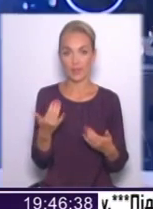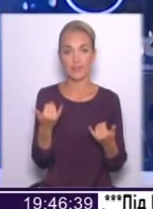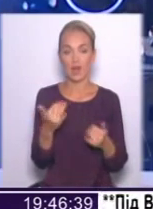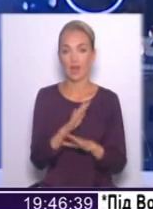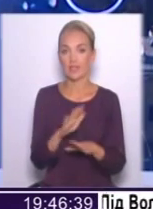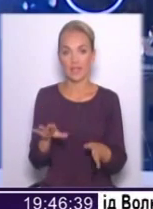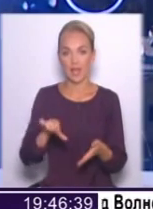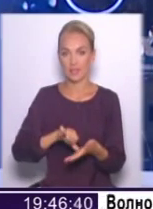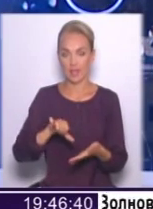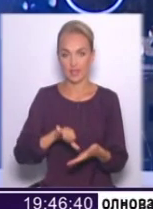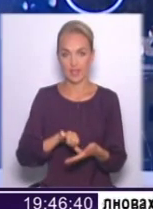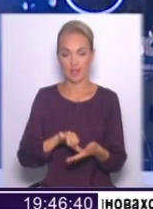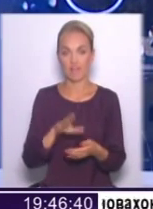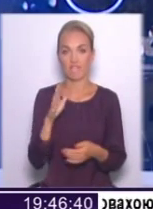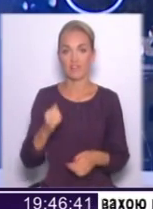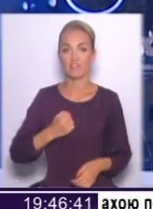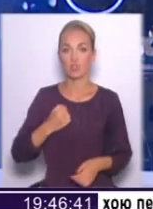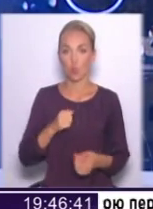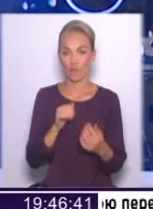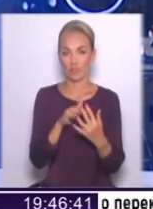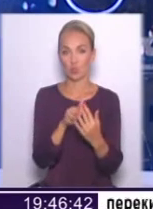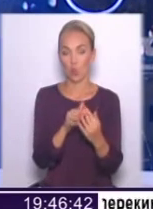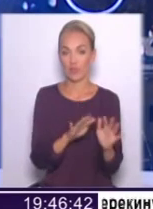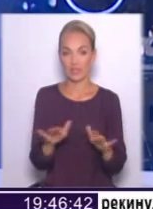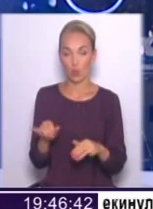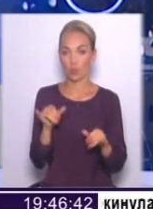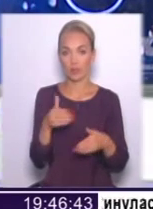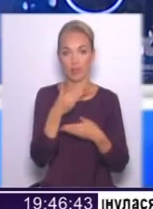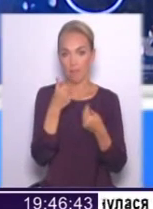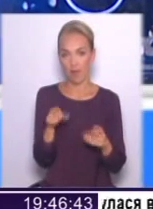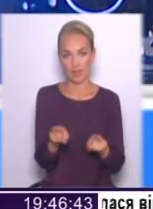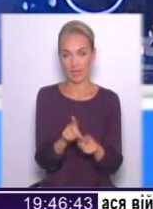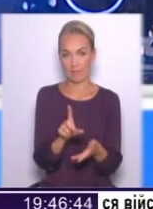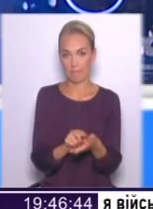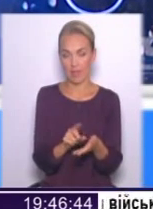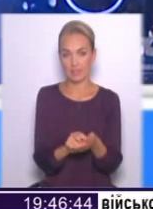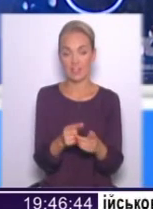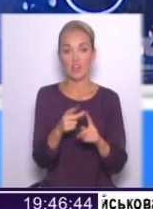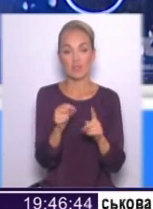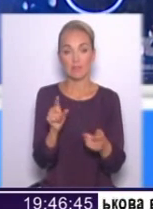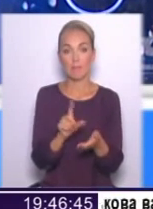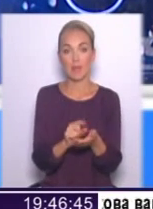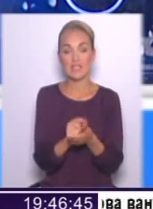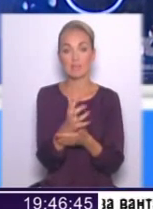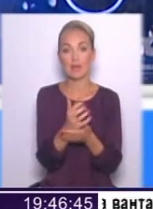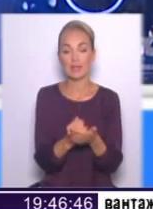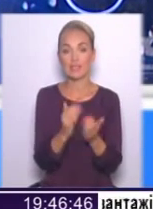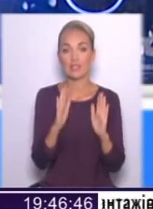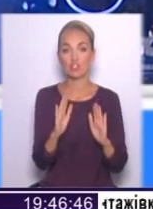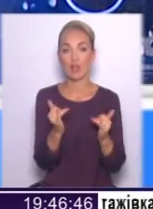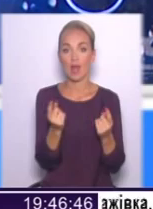в військових діях. У них немає таких пенсій. Тому, в принципі, пенсії збереглися лише для тих,